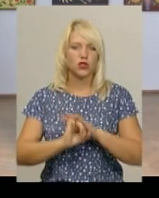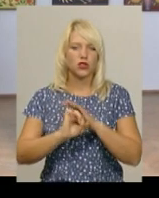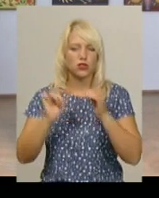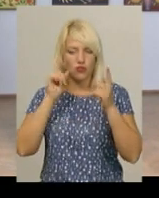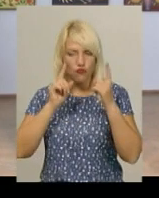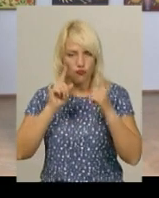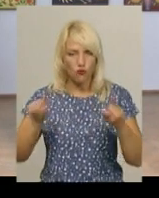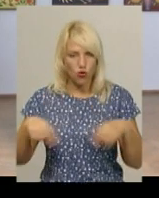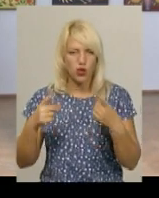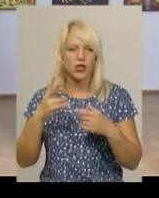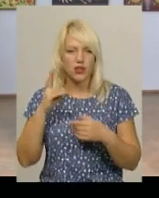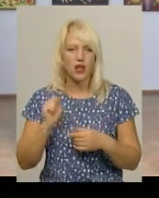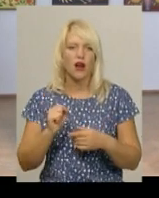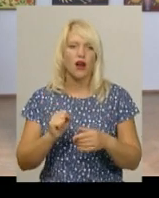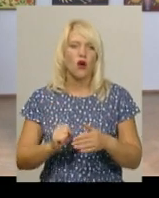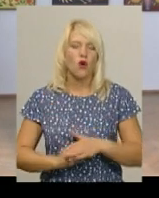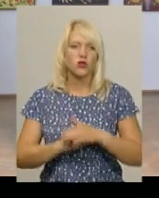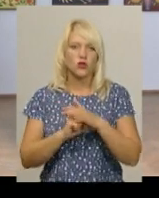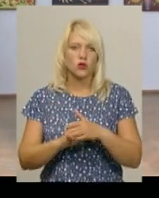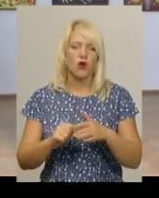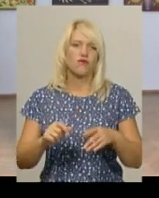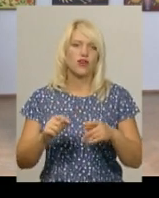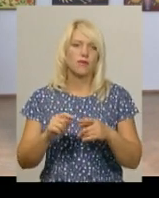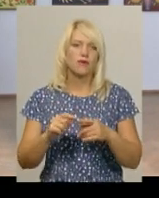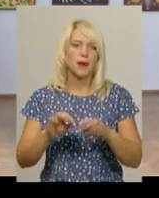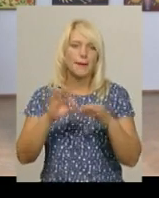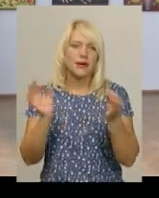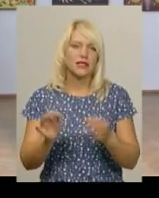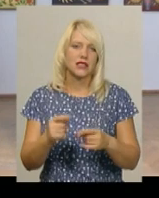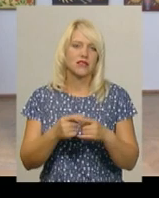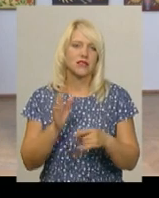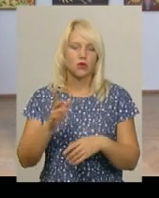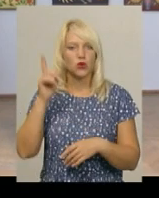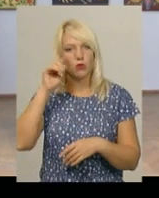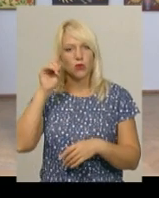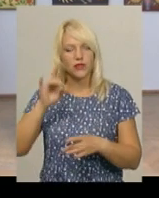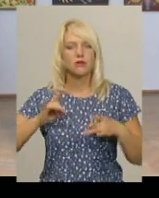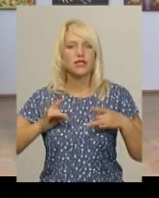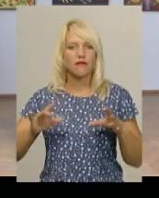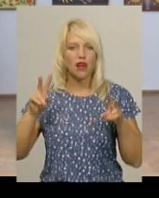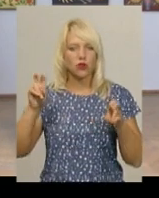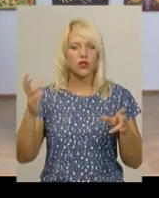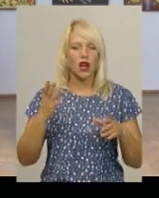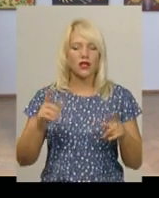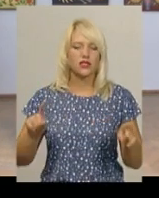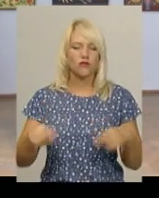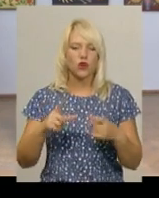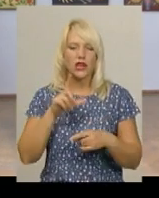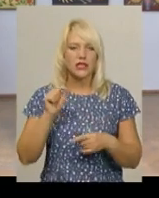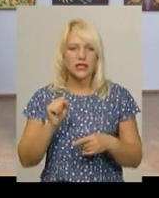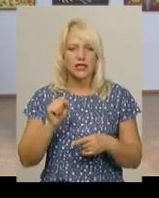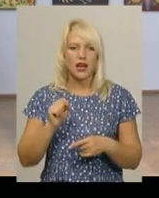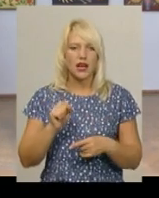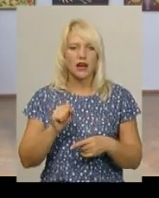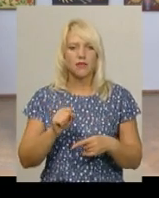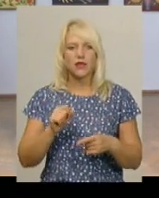творів мистецтва. Зокрема, це буде мультфільм «Свято», який створений за мотивами творів